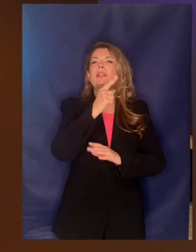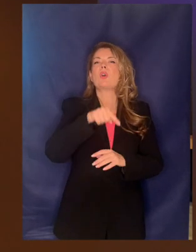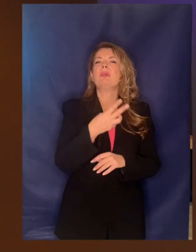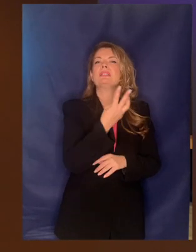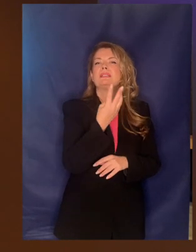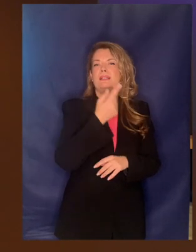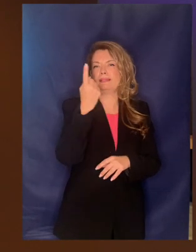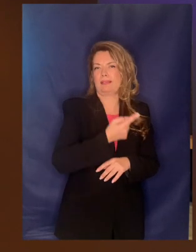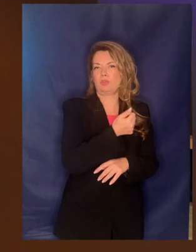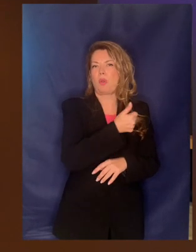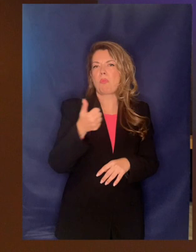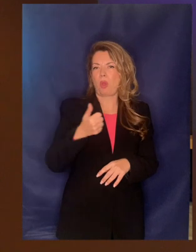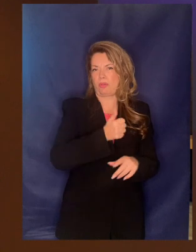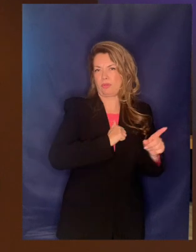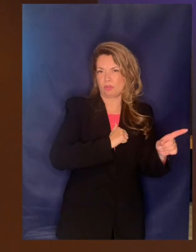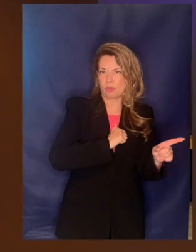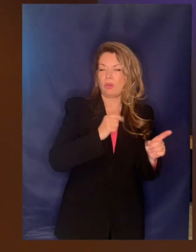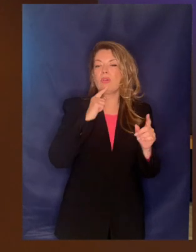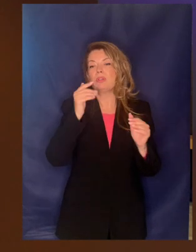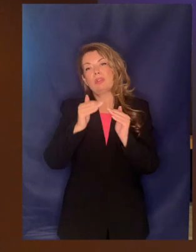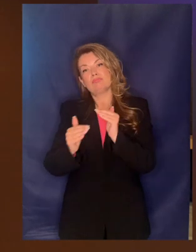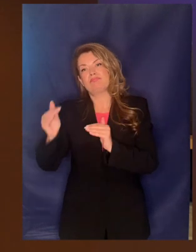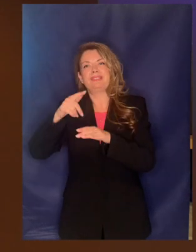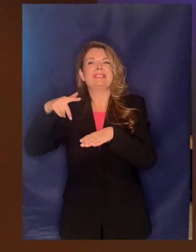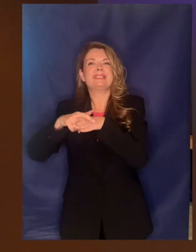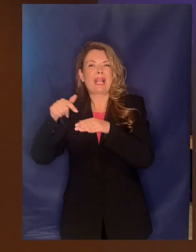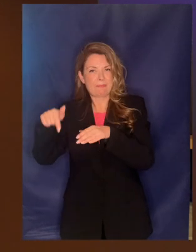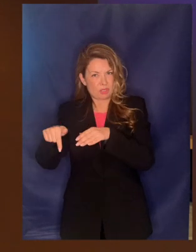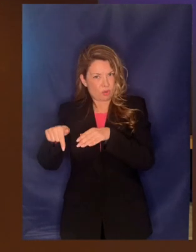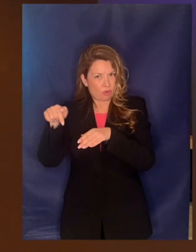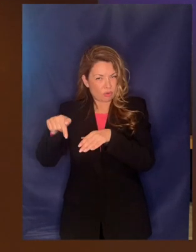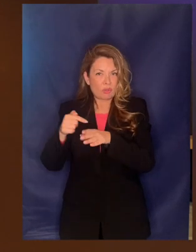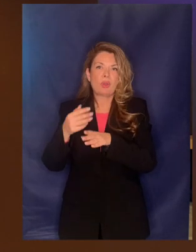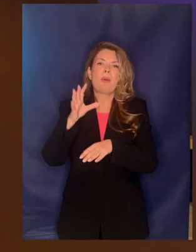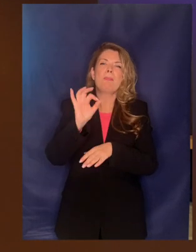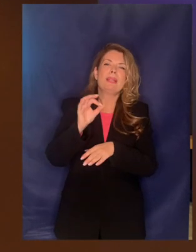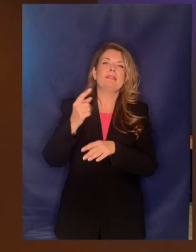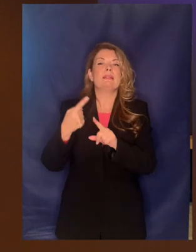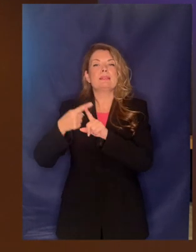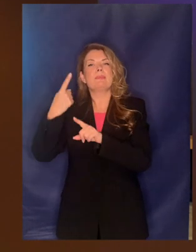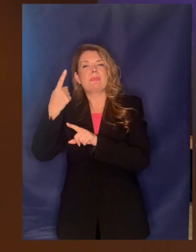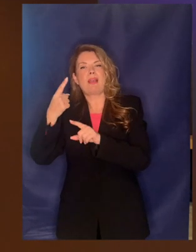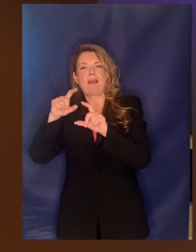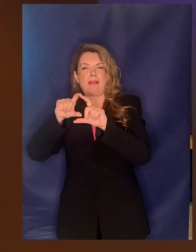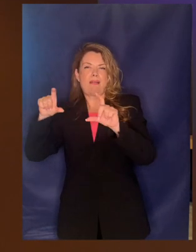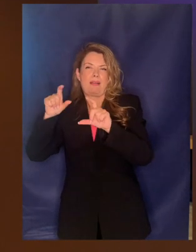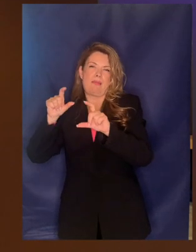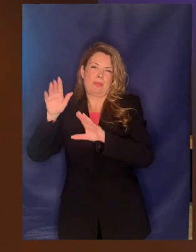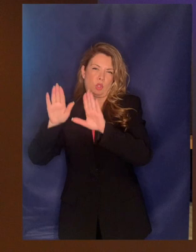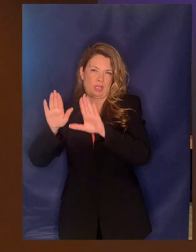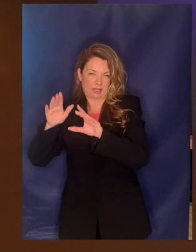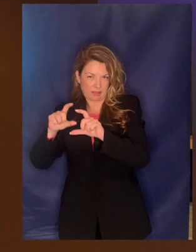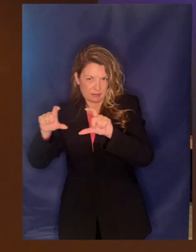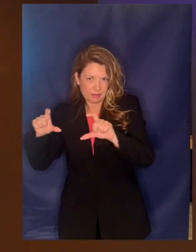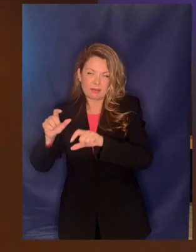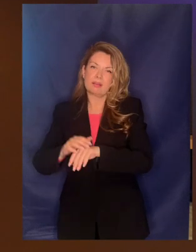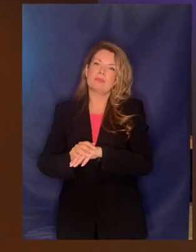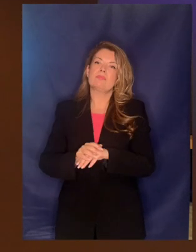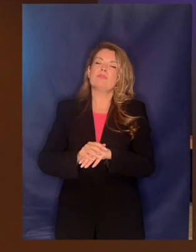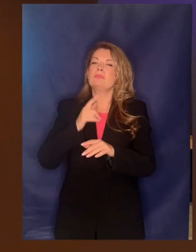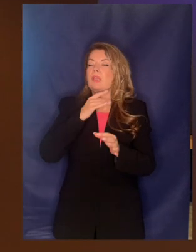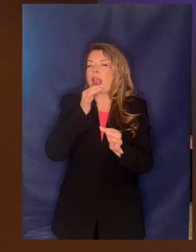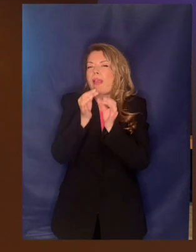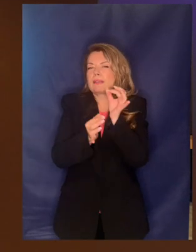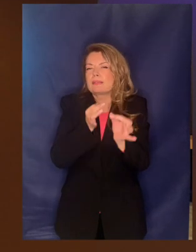% στο υπερταμείο έχει παραμείνει το 50% σε μια μετοχή και να δώσουμε